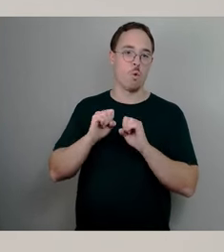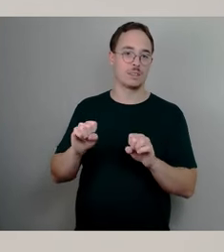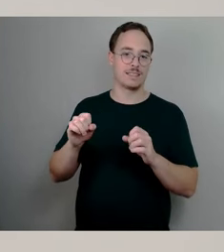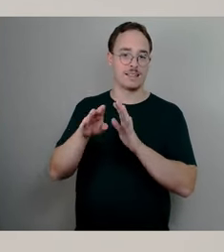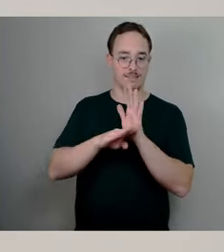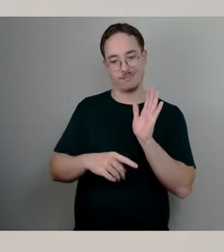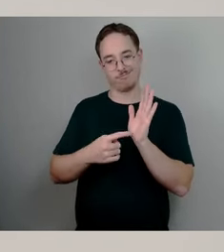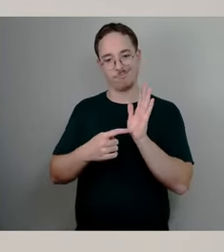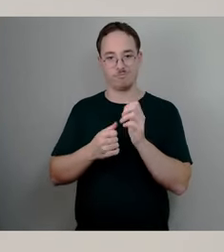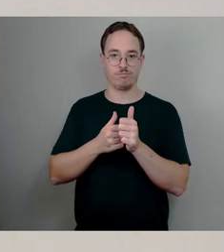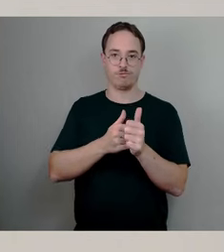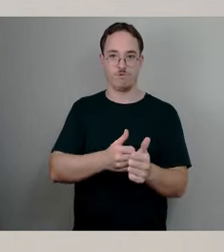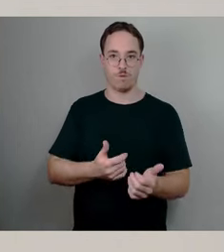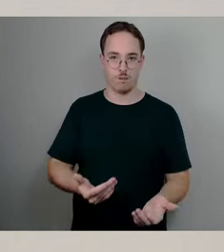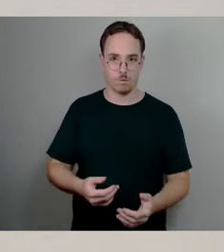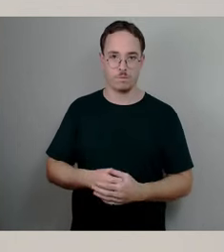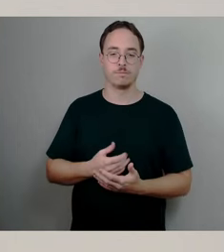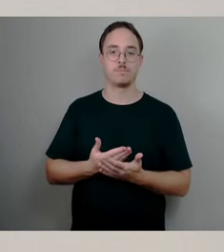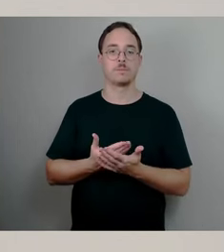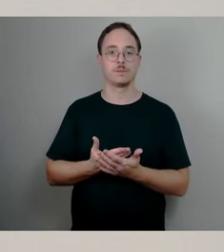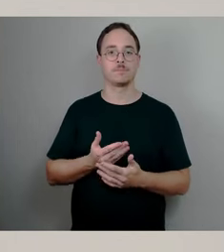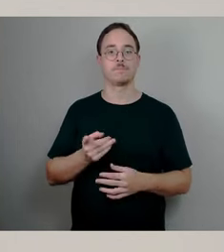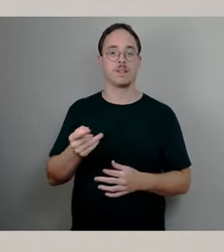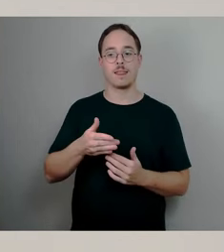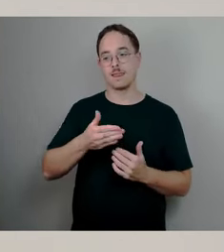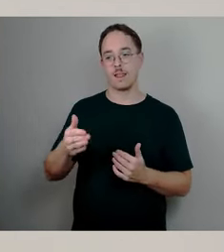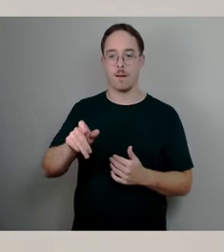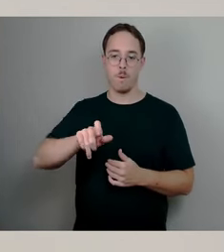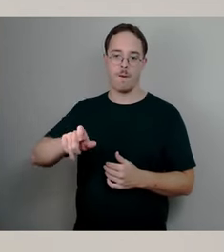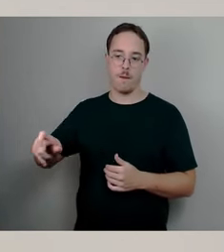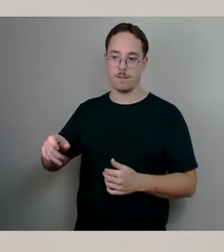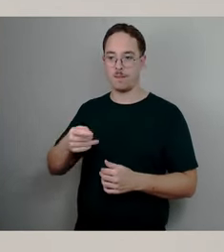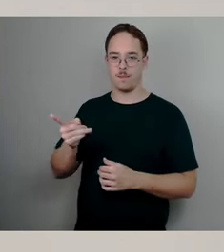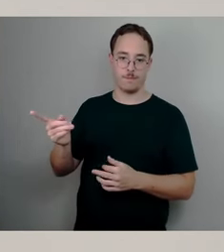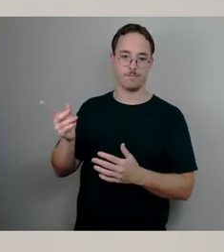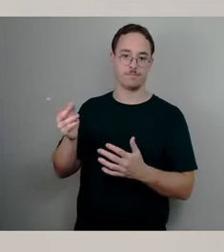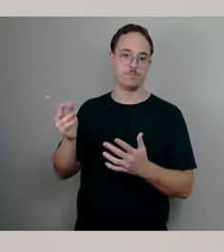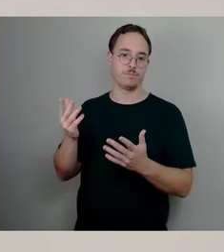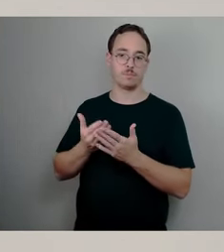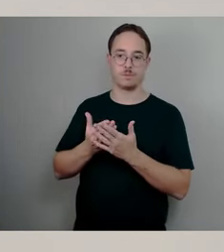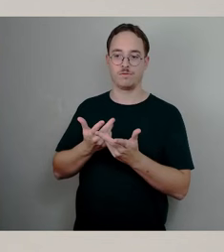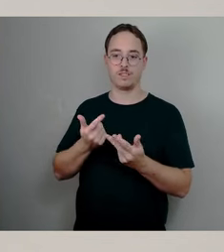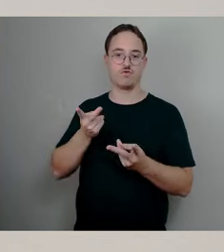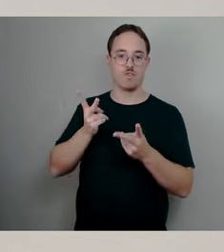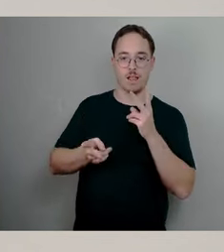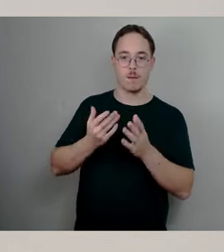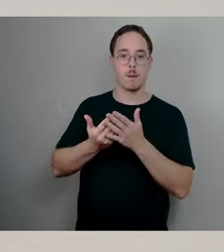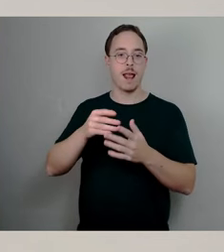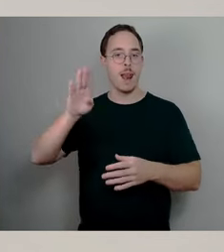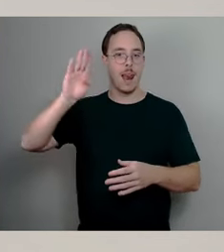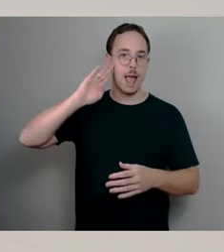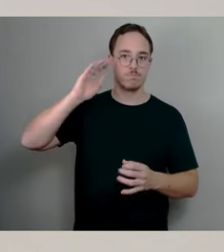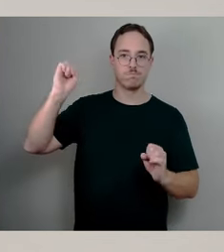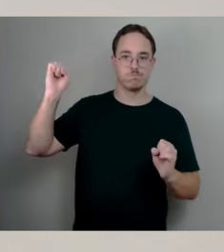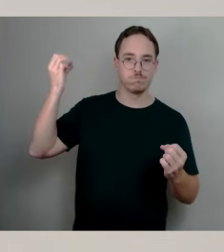Betreiber solcher Anlagen verpflichtet sind, Nachbarinnen und Nachbarn vor schädlichen Umwelteinwirkungen unter anderem oder das heißt